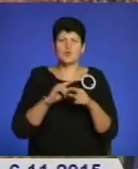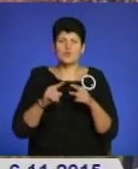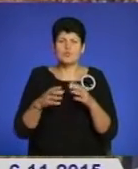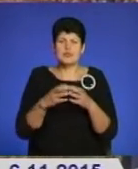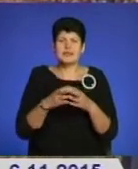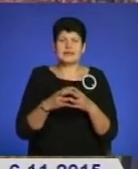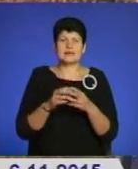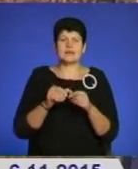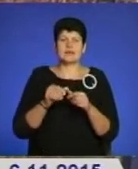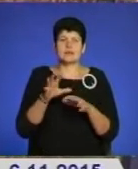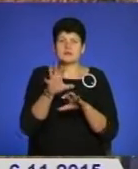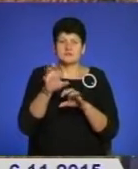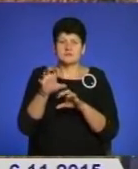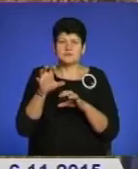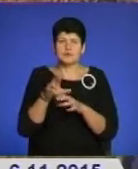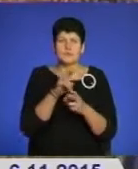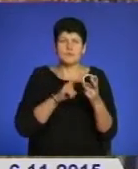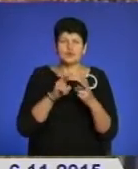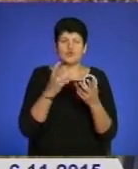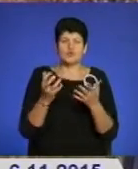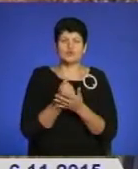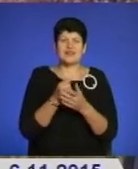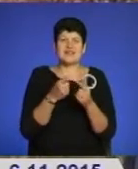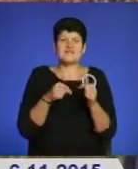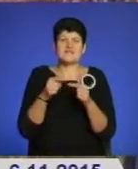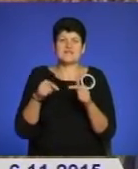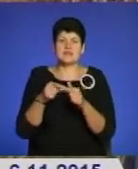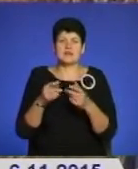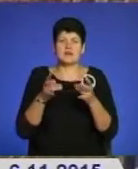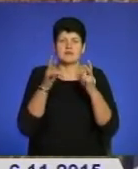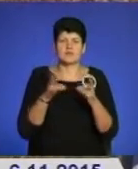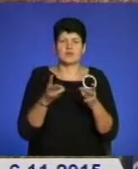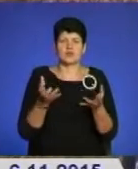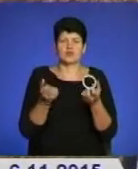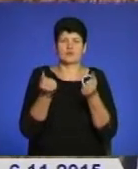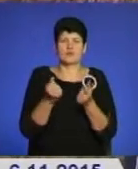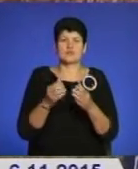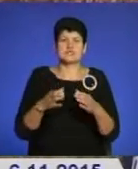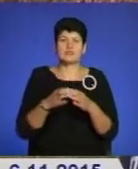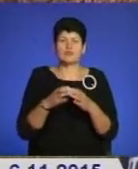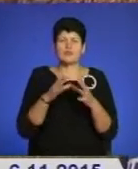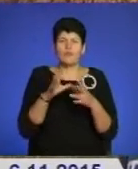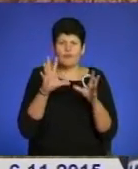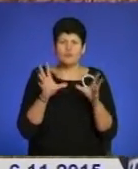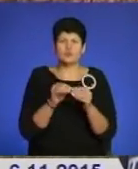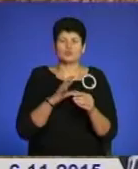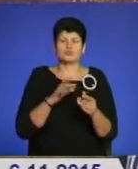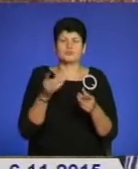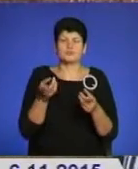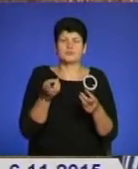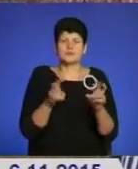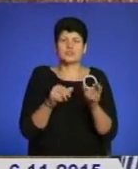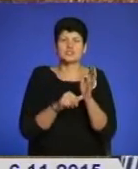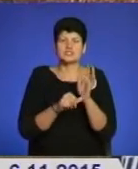позаштатна кінологічна група управління та пошуково-рятувальне відділення аварійно-рятувального загону. Всього до пошукових робіт було залучено 64